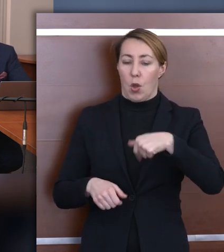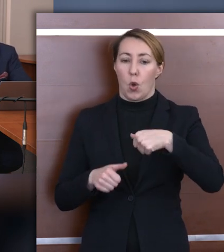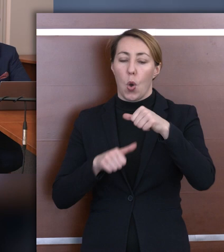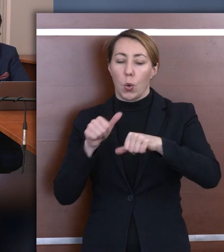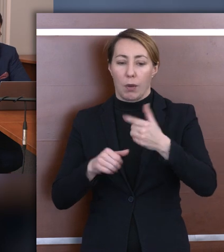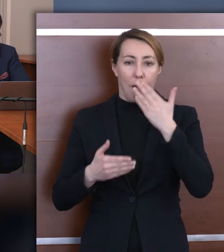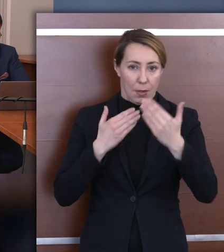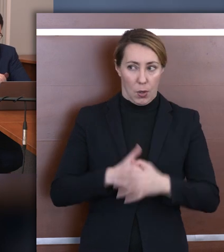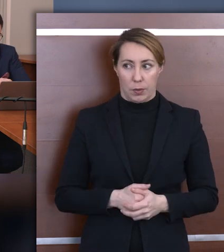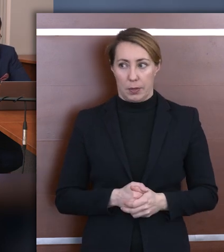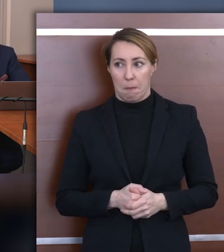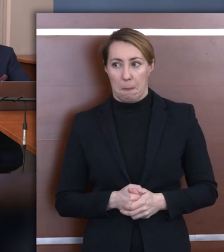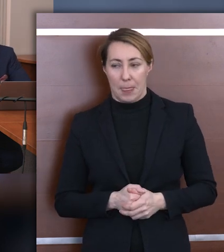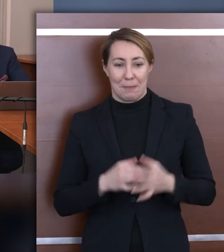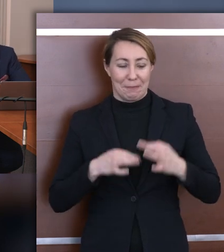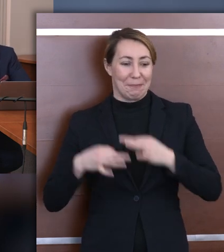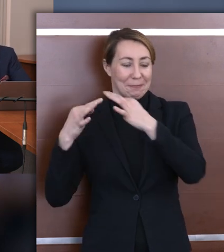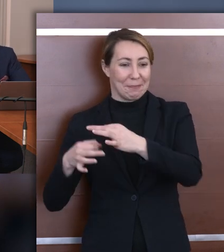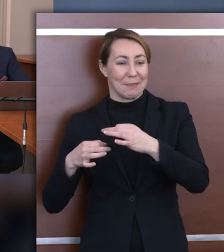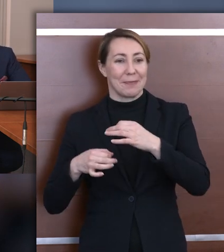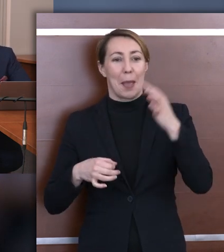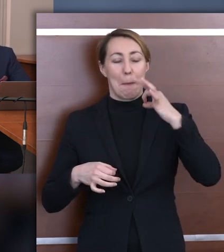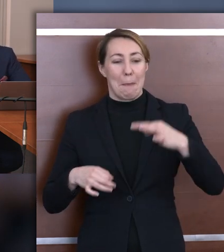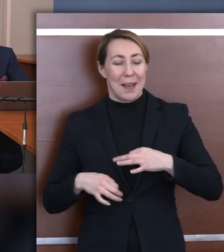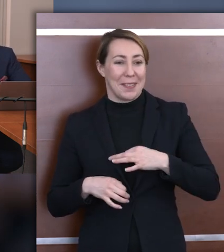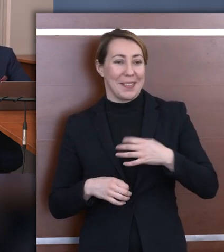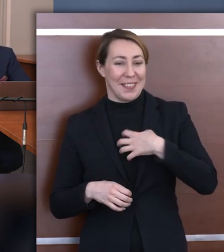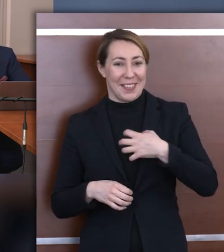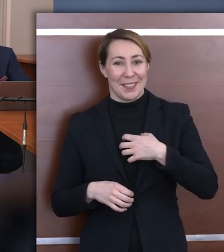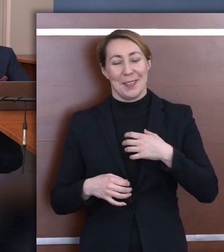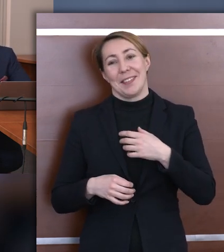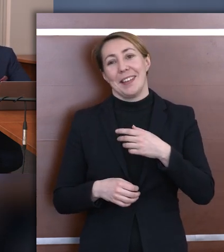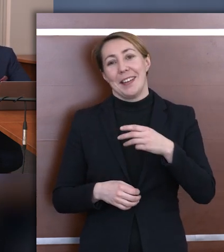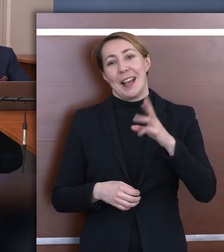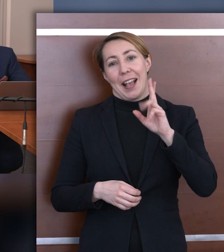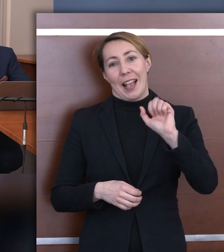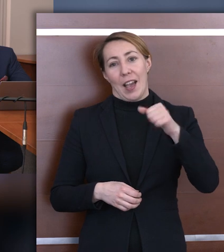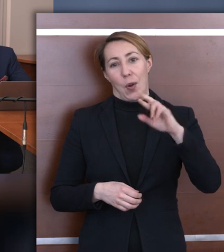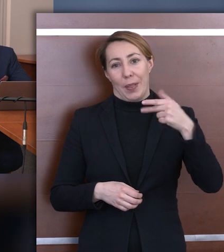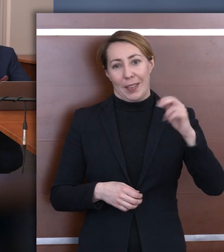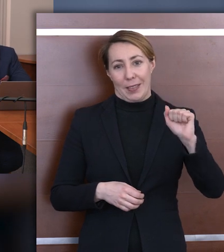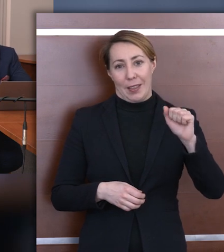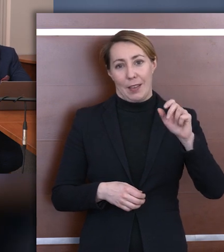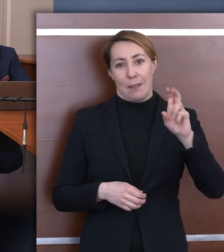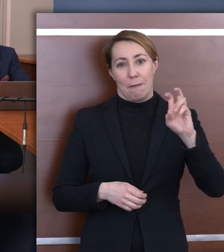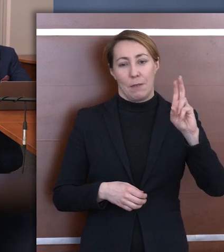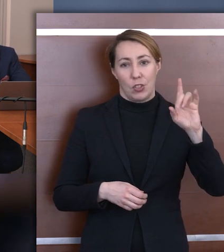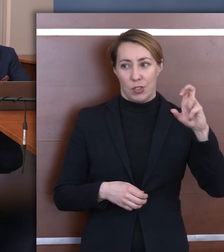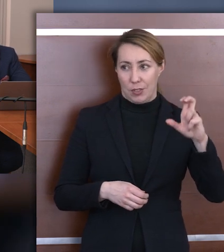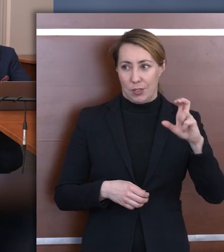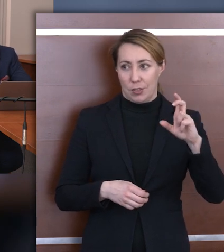proszę. To ja pozwolę sobie oddać głos Pani Dyrektor Karolinie Wierszy-Sidkowskiej. Proszę bardzo. Dziękuję ślicznie. Dzień dobry.